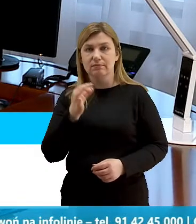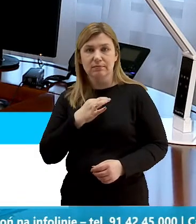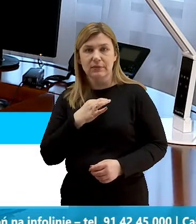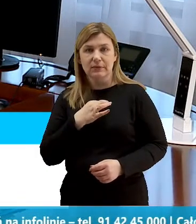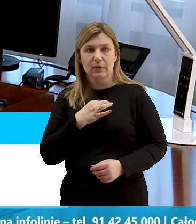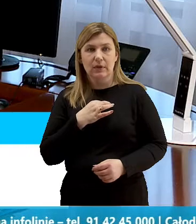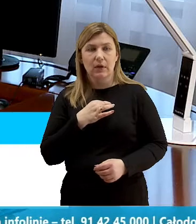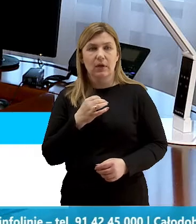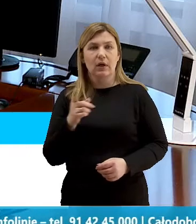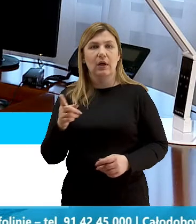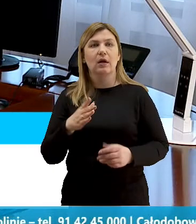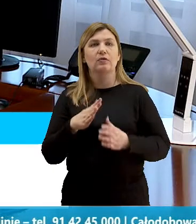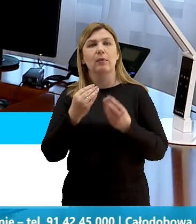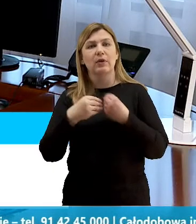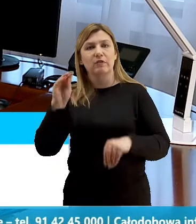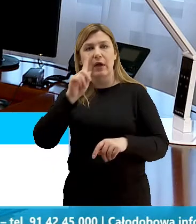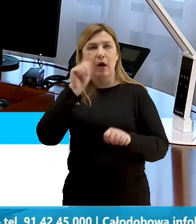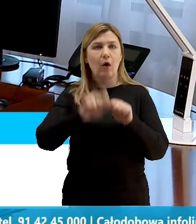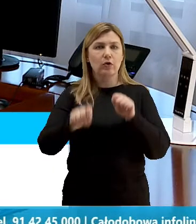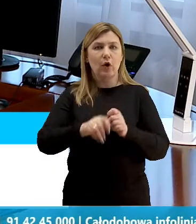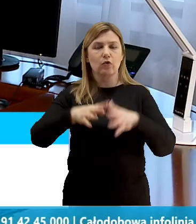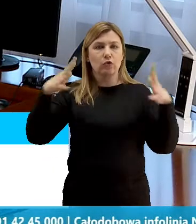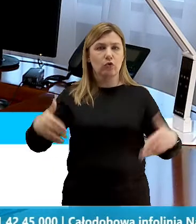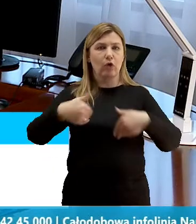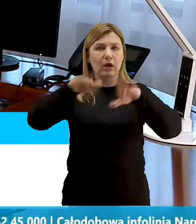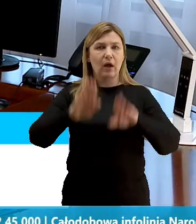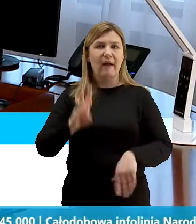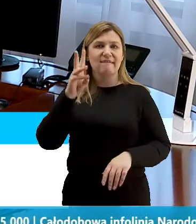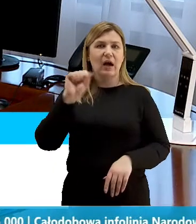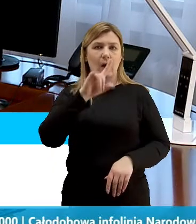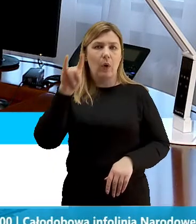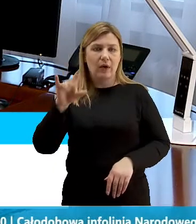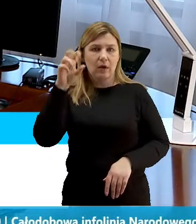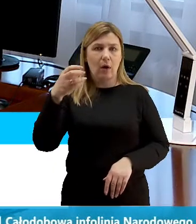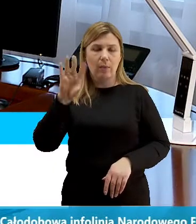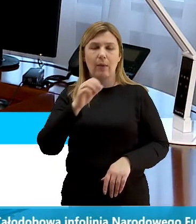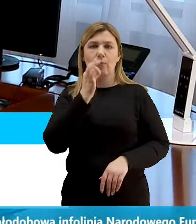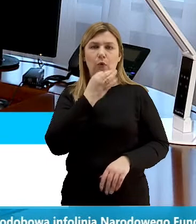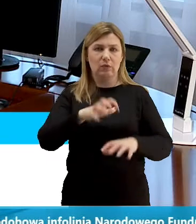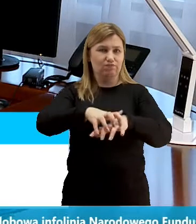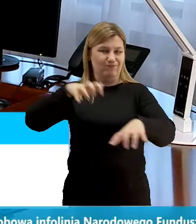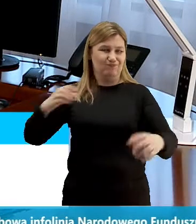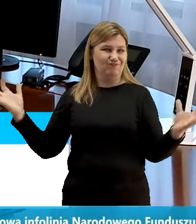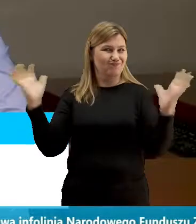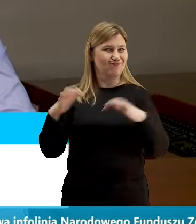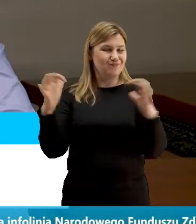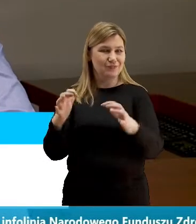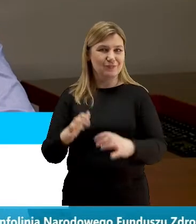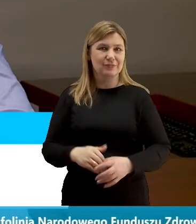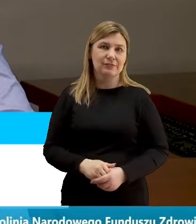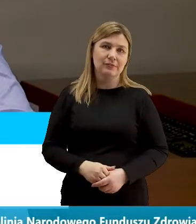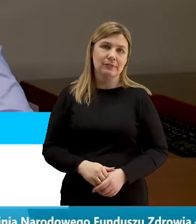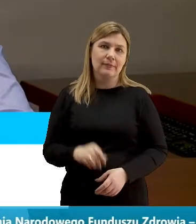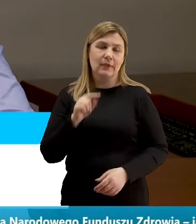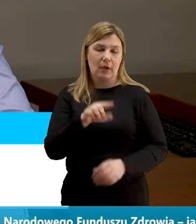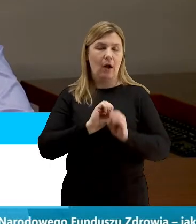sugeruje, aby zwiększyć kontrolę galerii handlowych i wałów Chrobrego. Młodzież nadal tłumnie się tam gromadzi. Oczywiście, tak